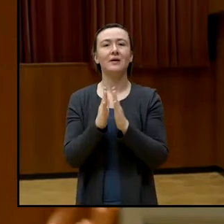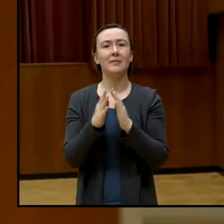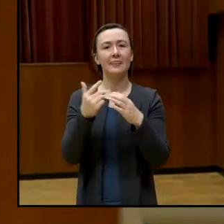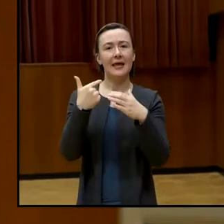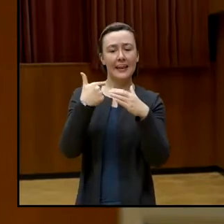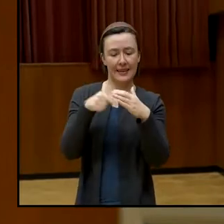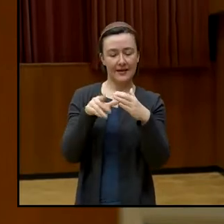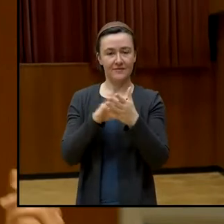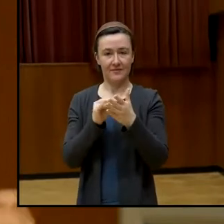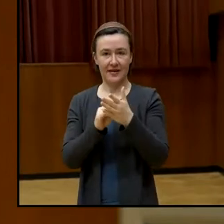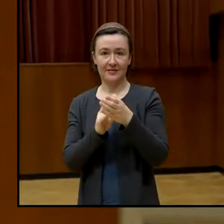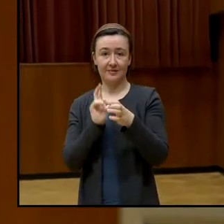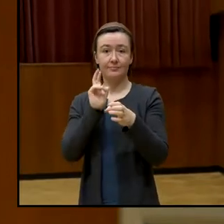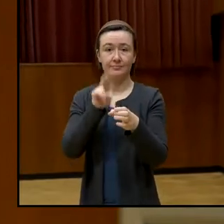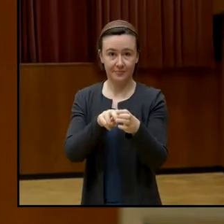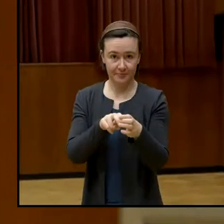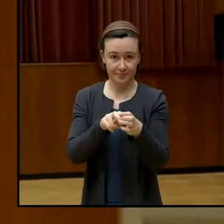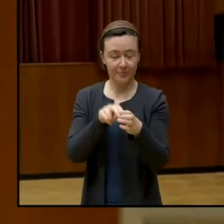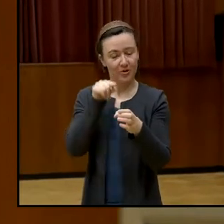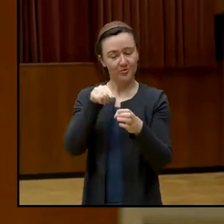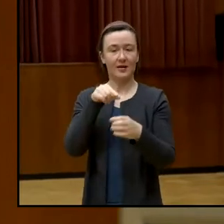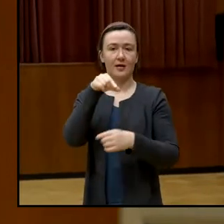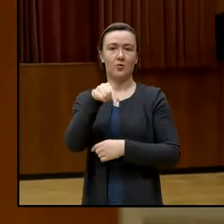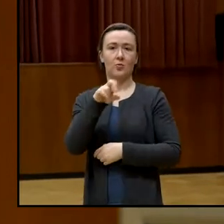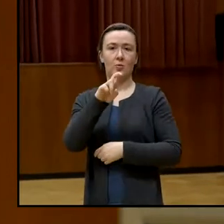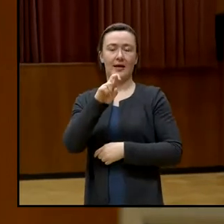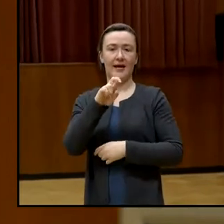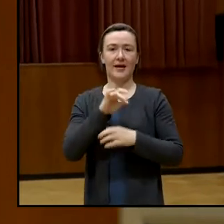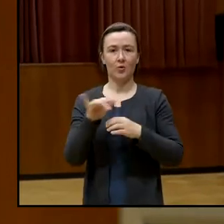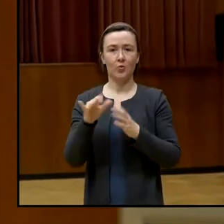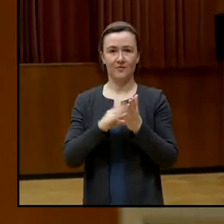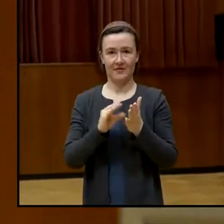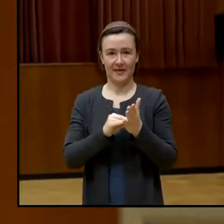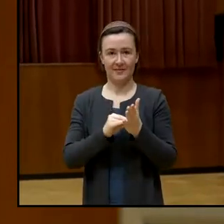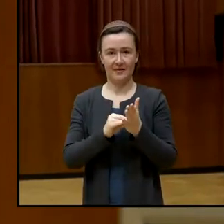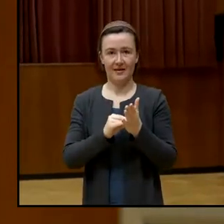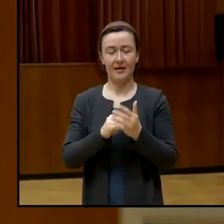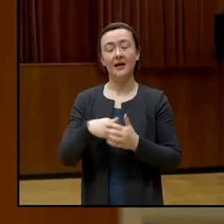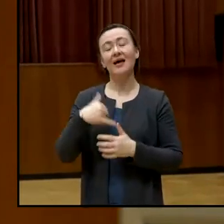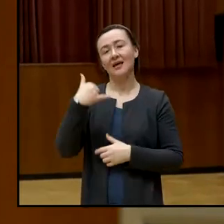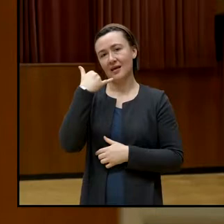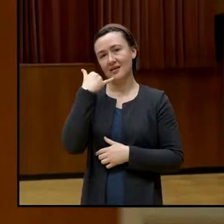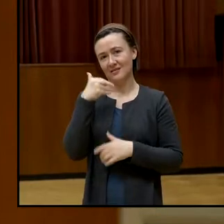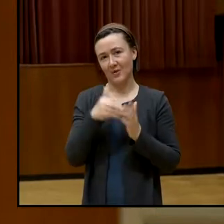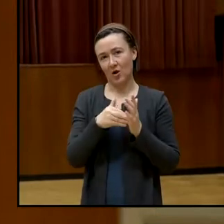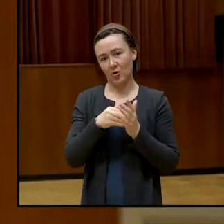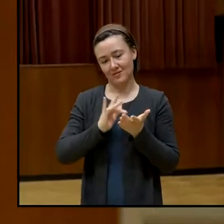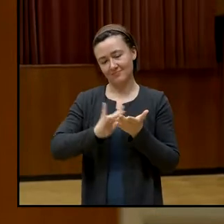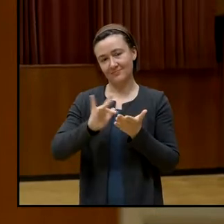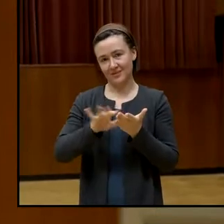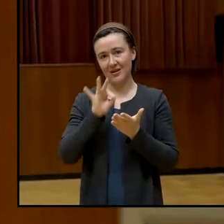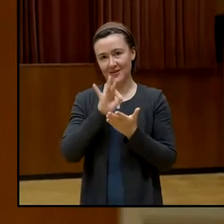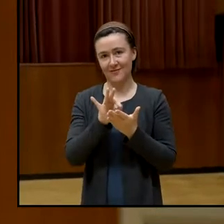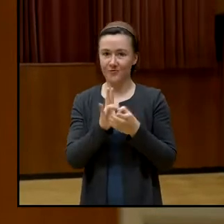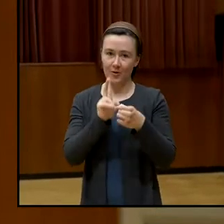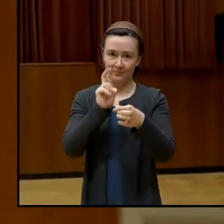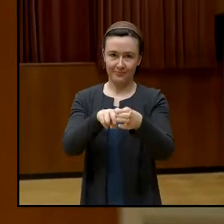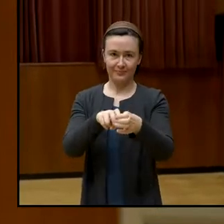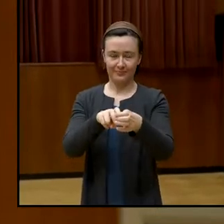ein und hier bitte nutzen Sie diesen QR-Code. Sie brauchen Ihr Smartphone, um sich zu beteiligen an